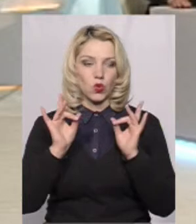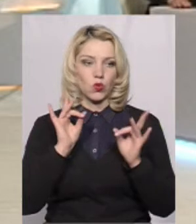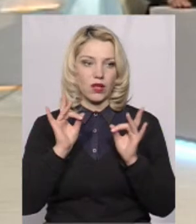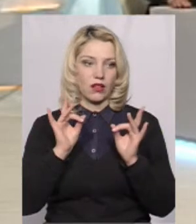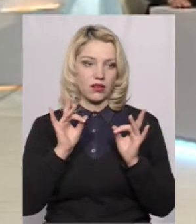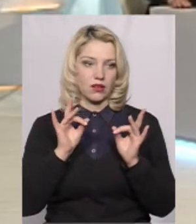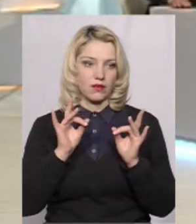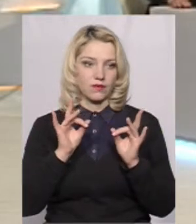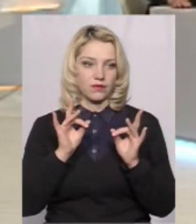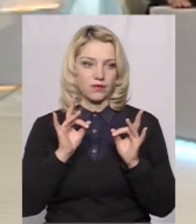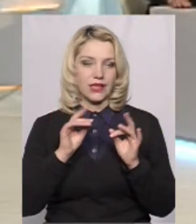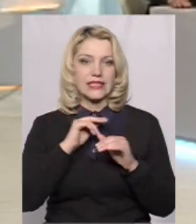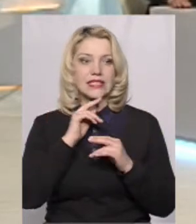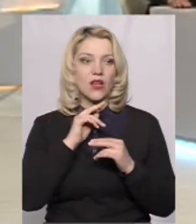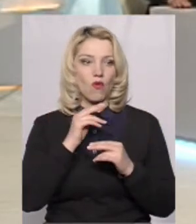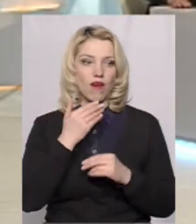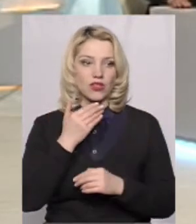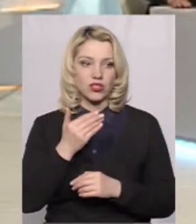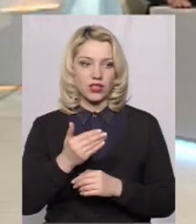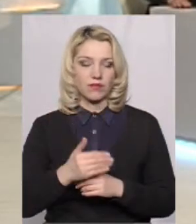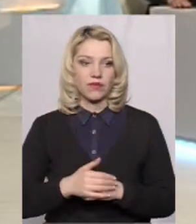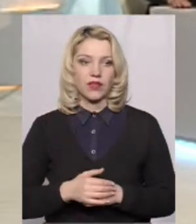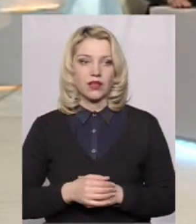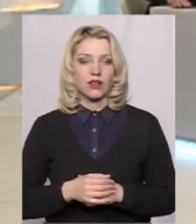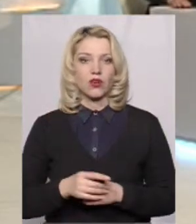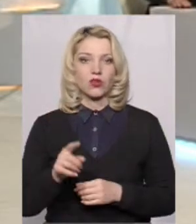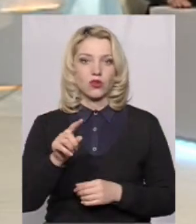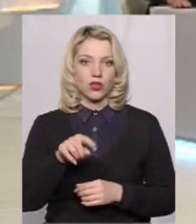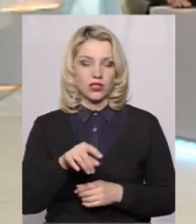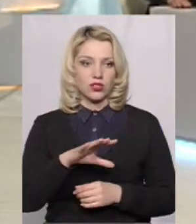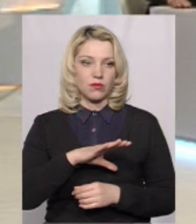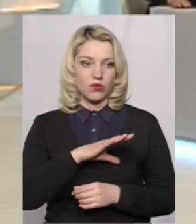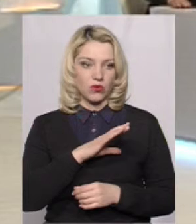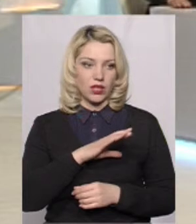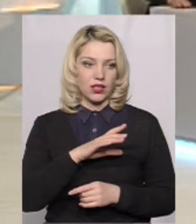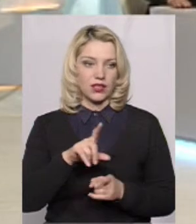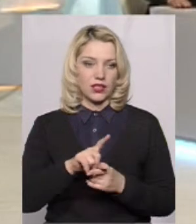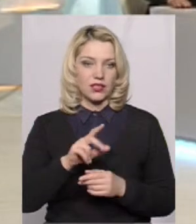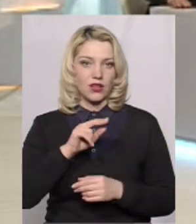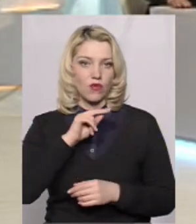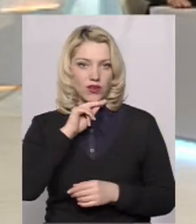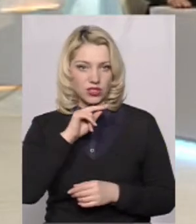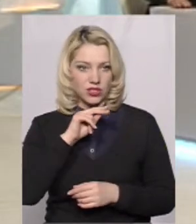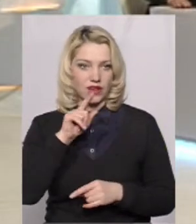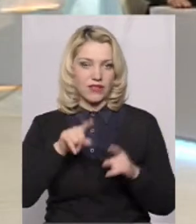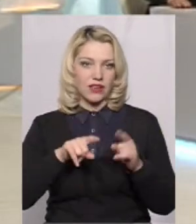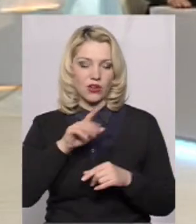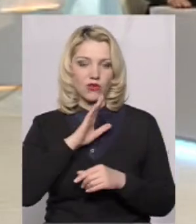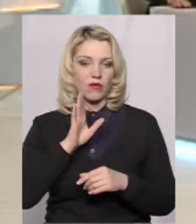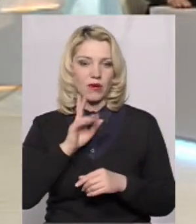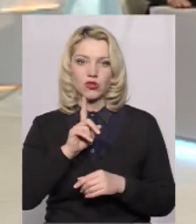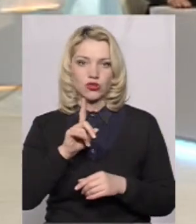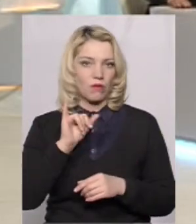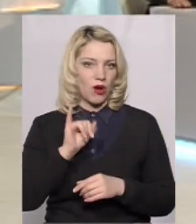зауваження? До речі, якраз було таке зауваження у декількох мам, що